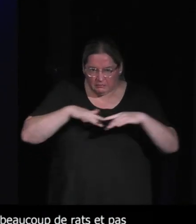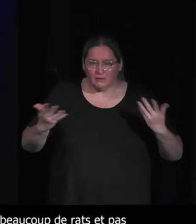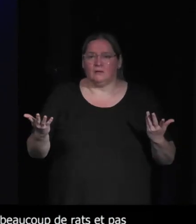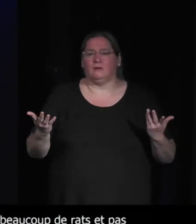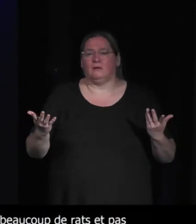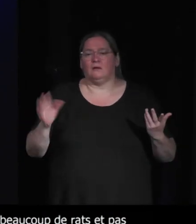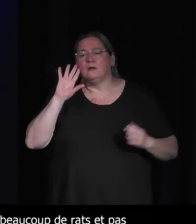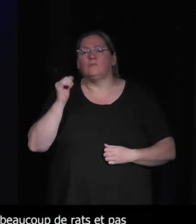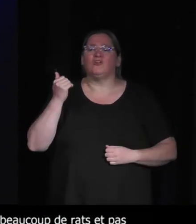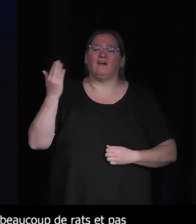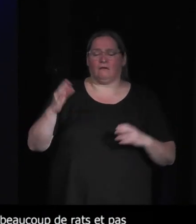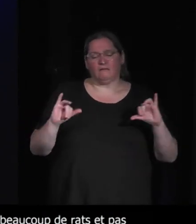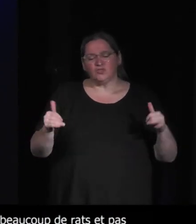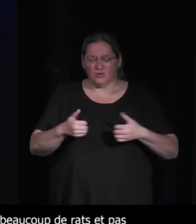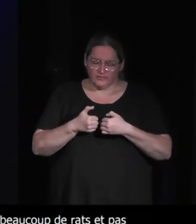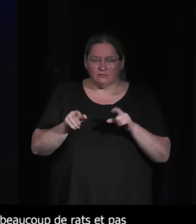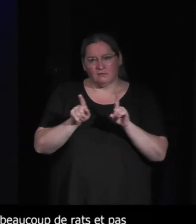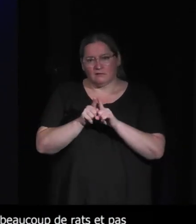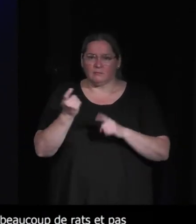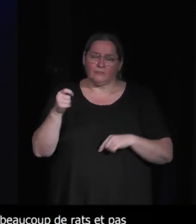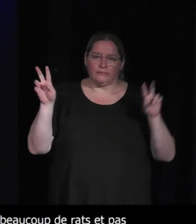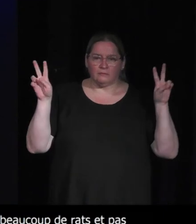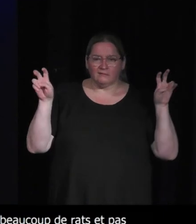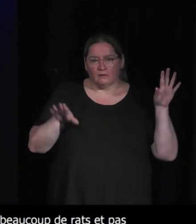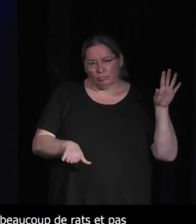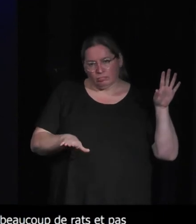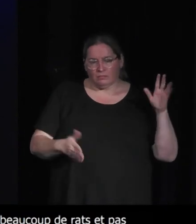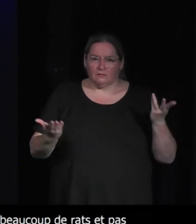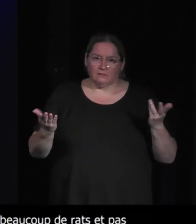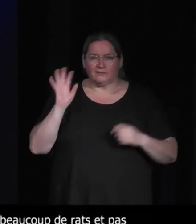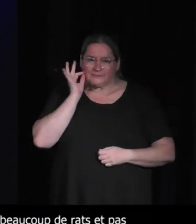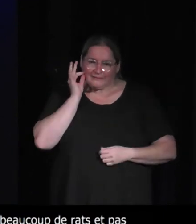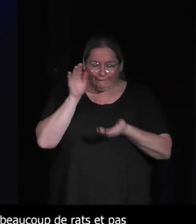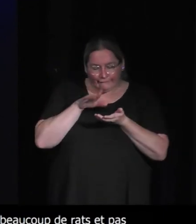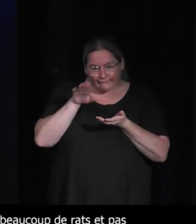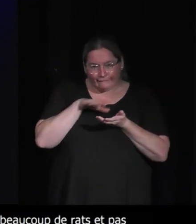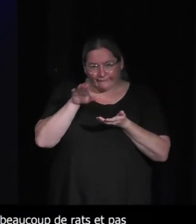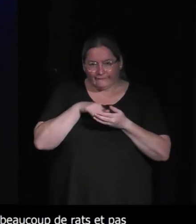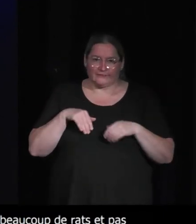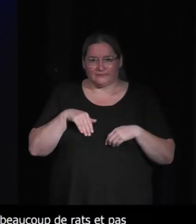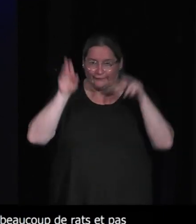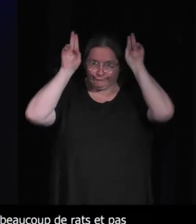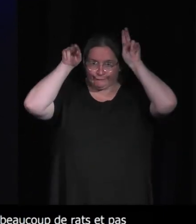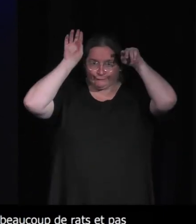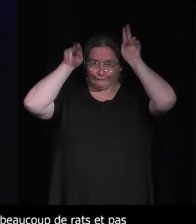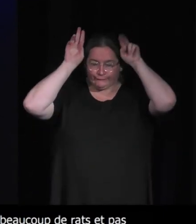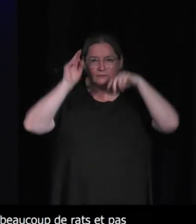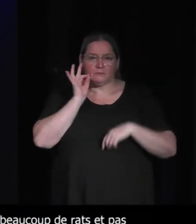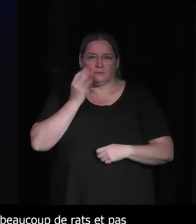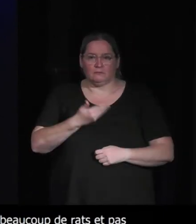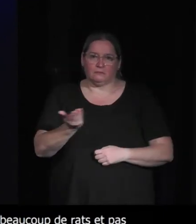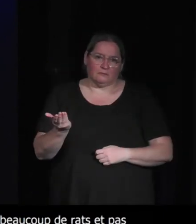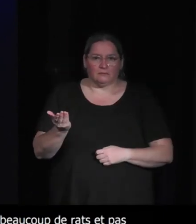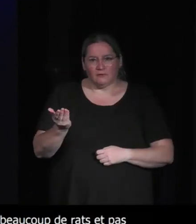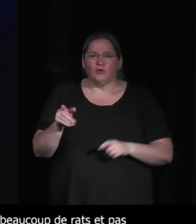-être de ce caractère infantile enfin je ne pas le critiquer mais les mascottes les petits jeux sympas les petits écureuils Donkey